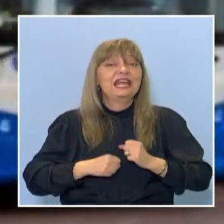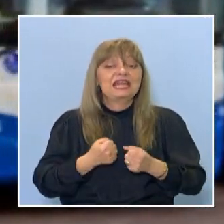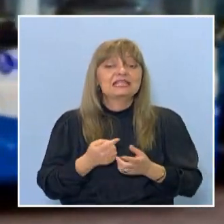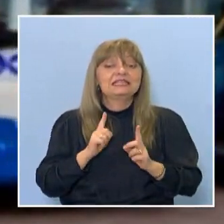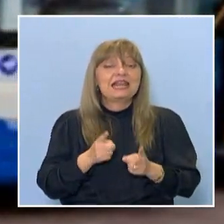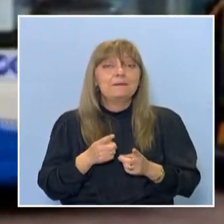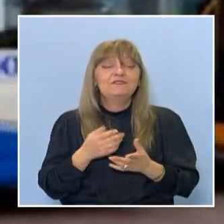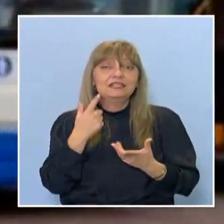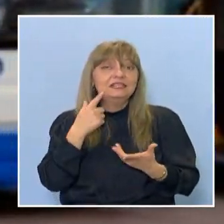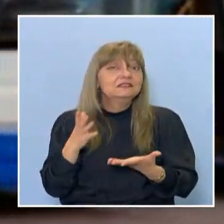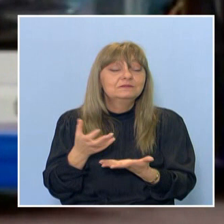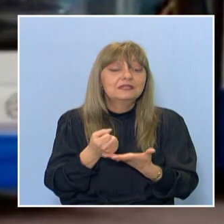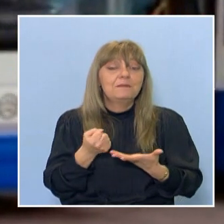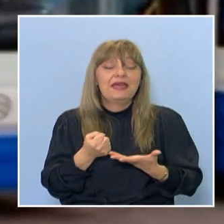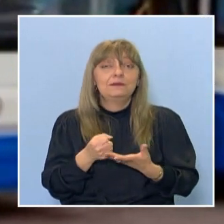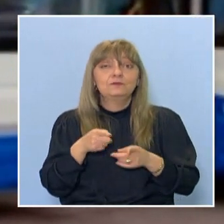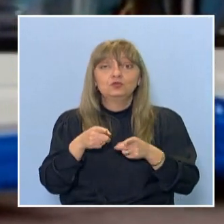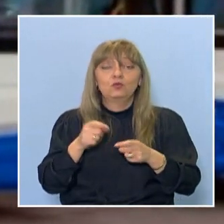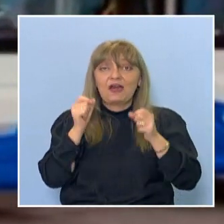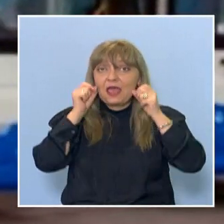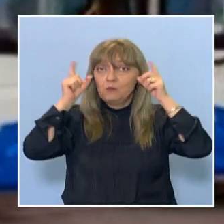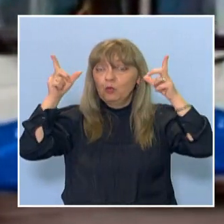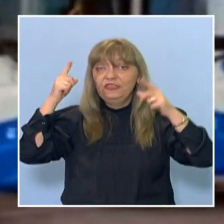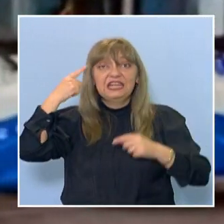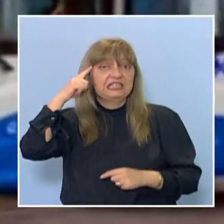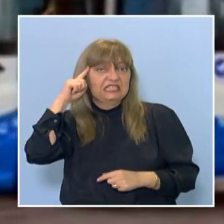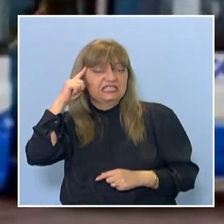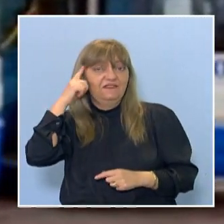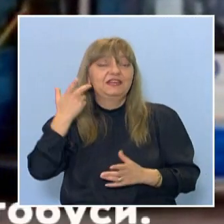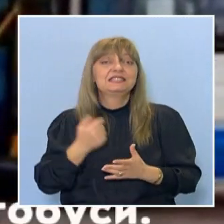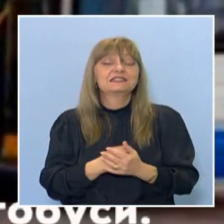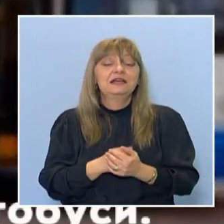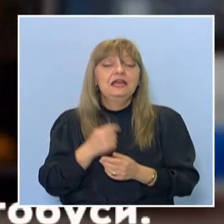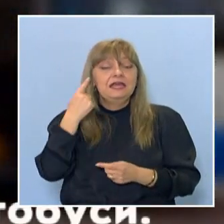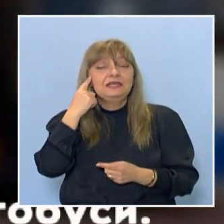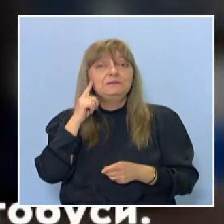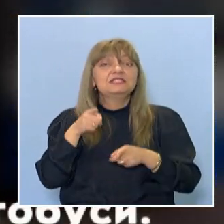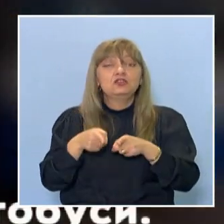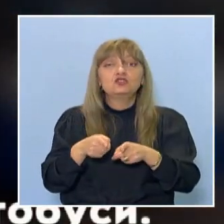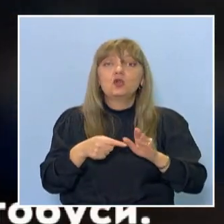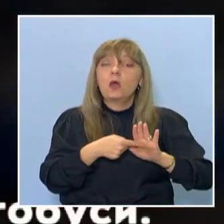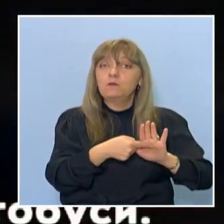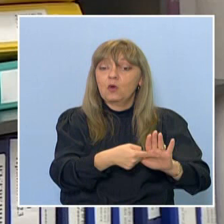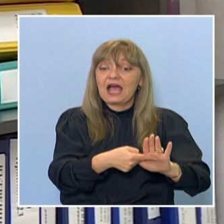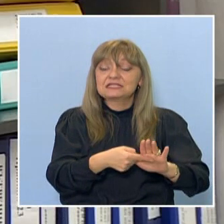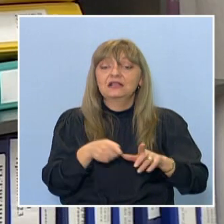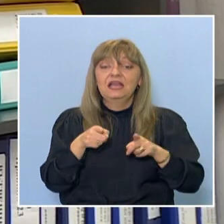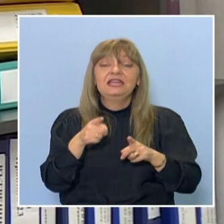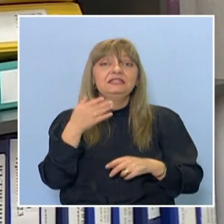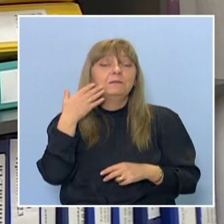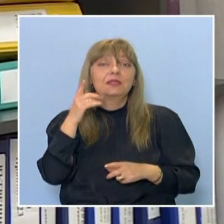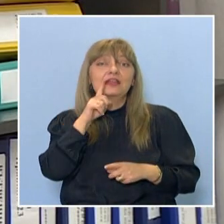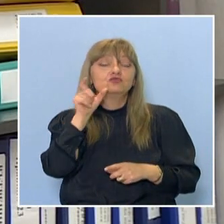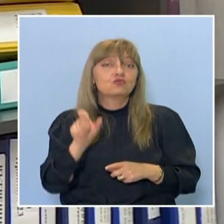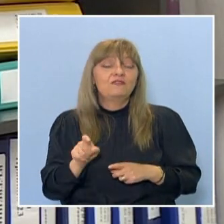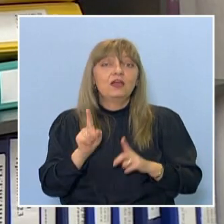можем да го открием? Това е будната съвест. И смятам, че той точно това е показал, че това е един млад човек, който